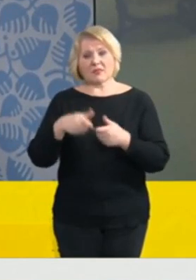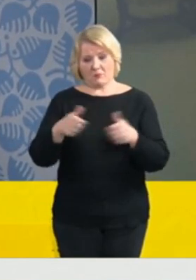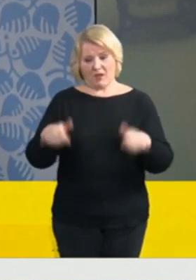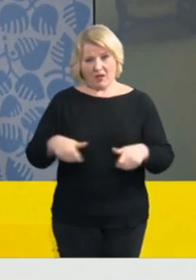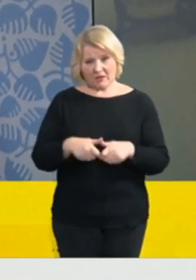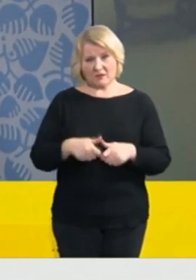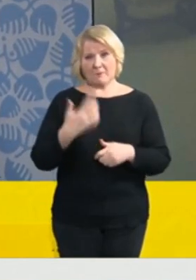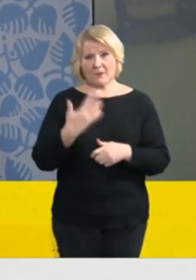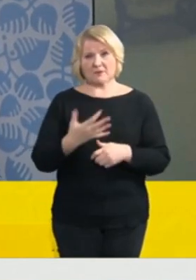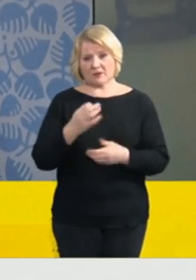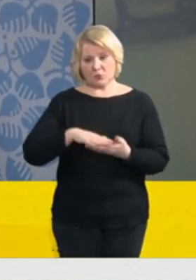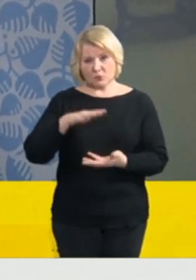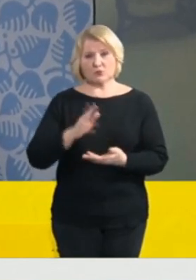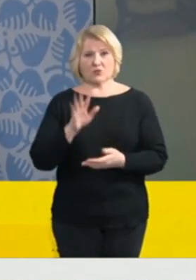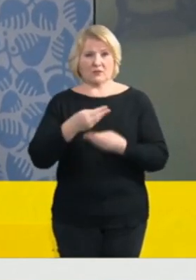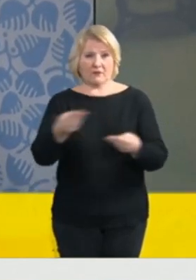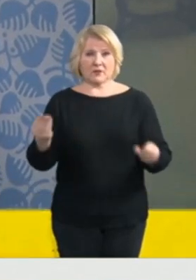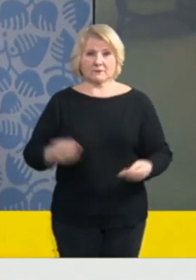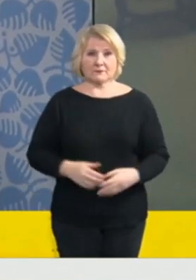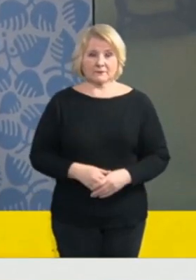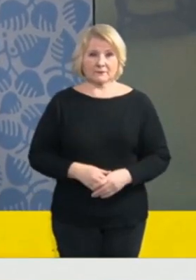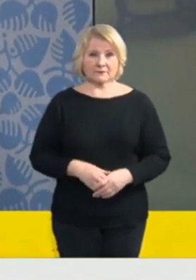roušek. Česká televize.